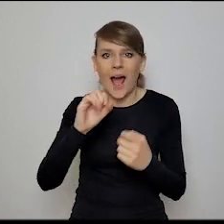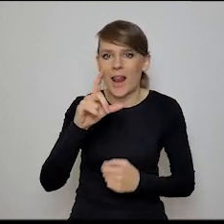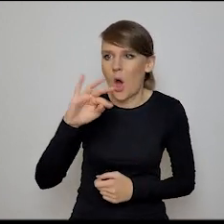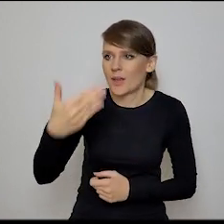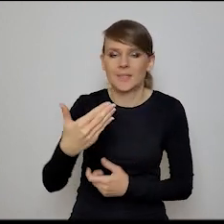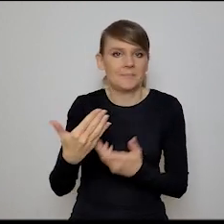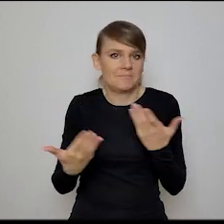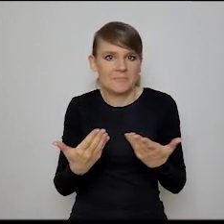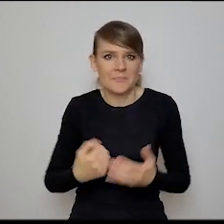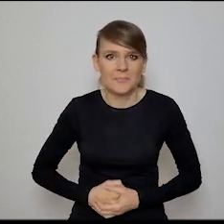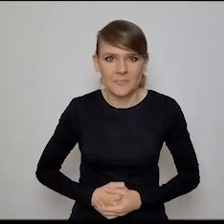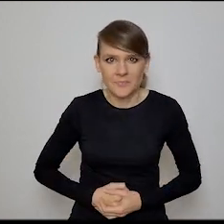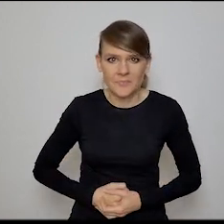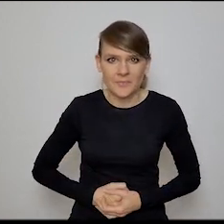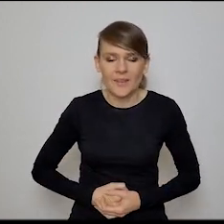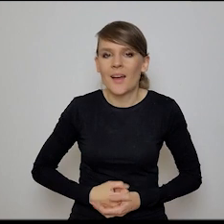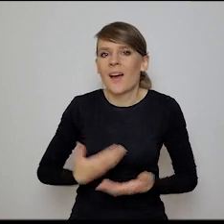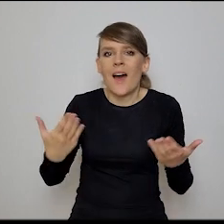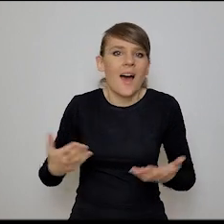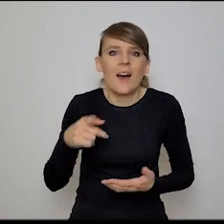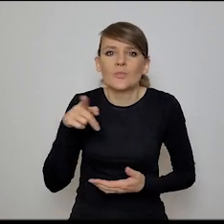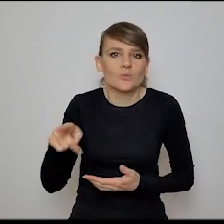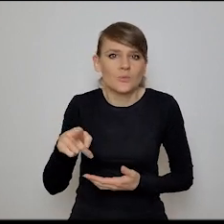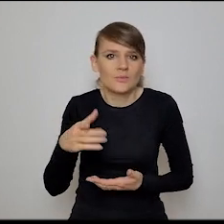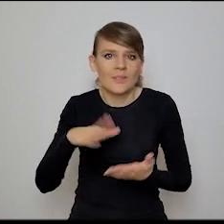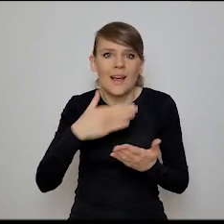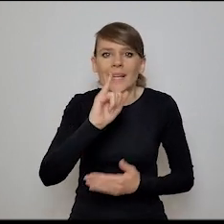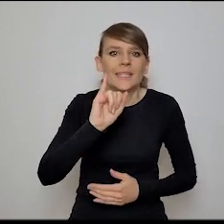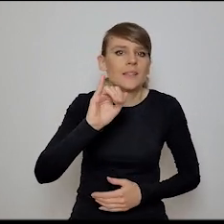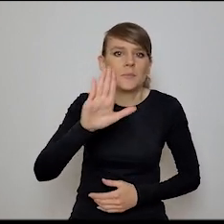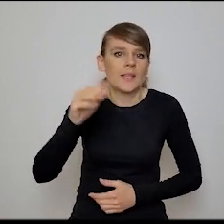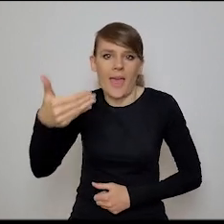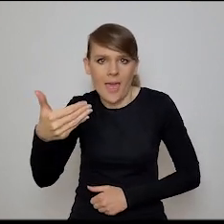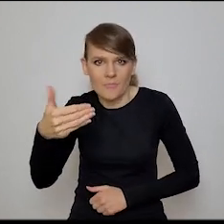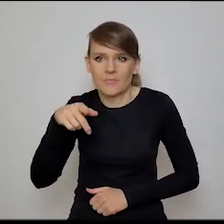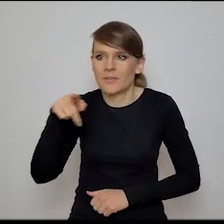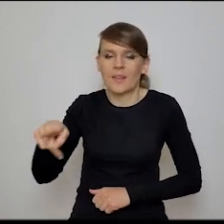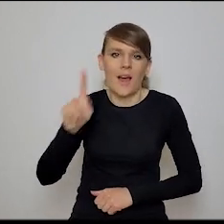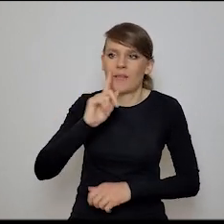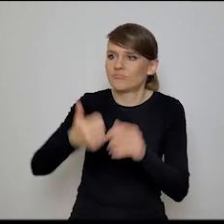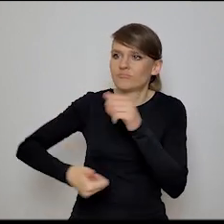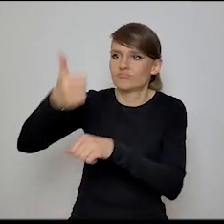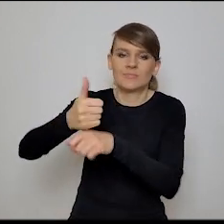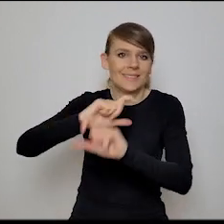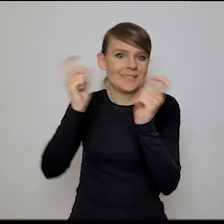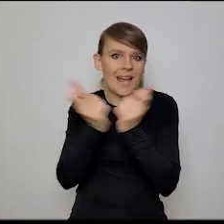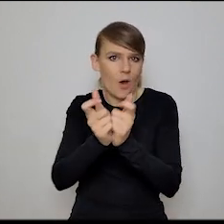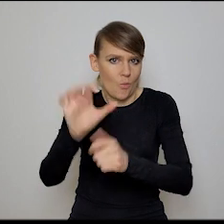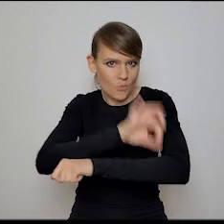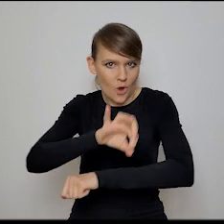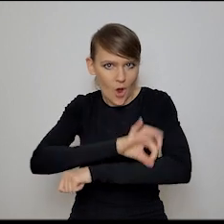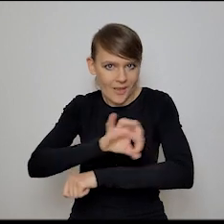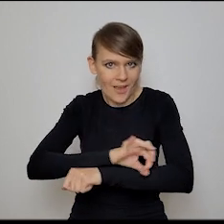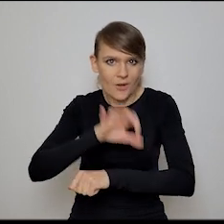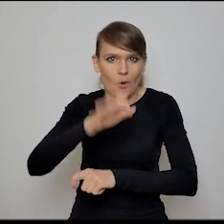No a taki Dario Gil z IBM-a, który przewodzi całą projektowi IBM-owskiemu akurat